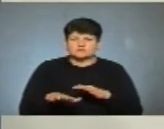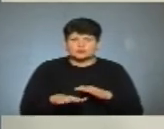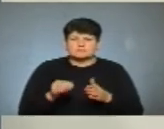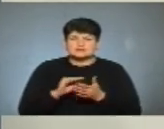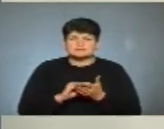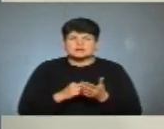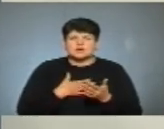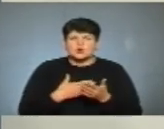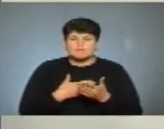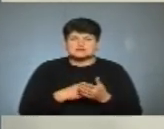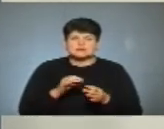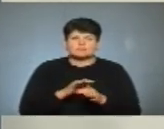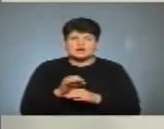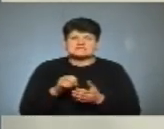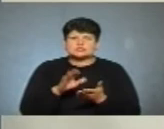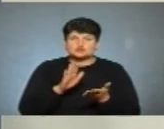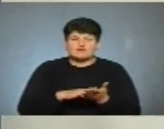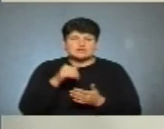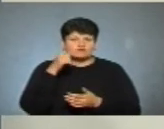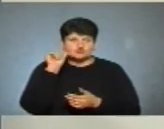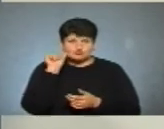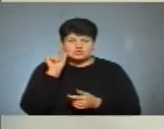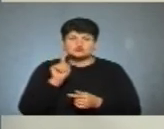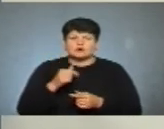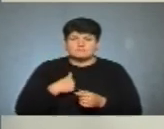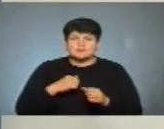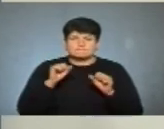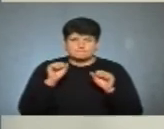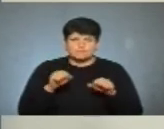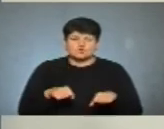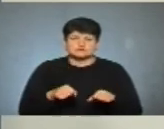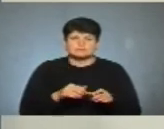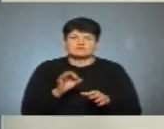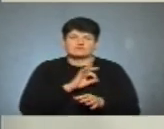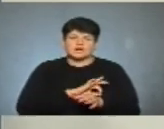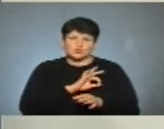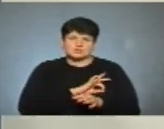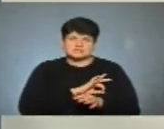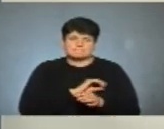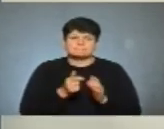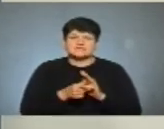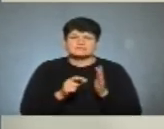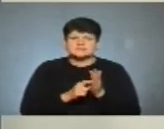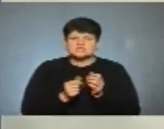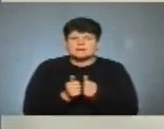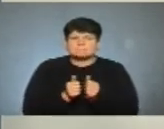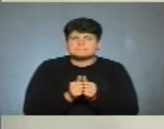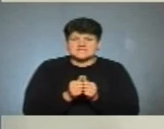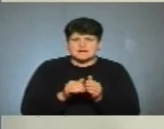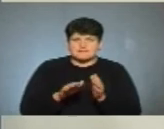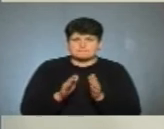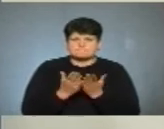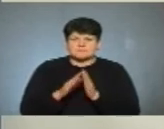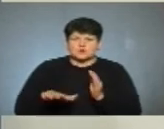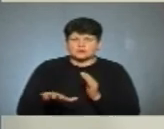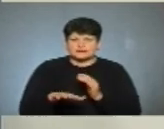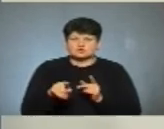зараз громадський проєкт, зареєстрували вчора, що ми можемо використати приміщення біля бібліотеки, щоб там